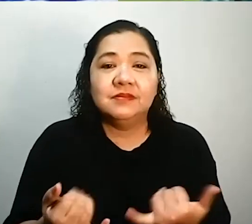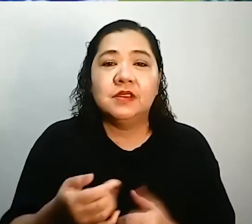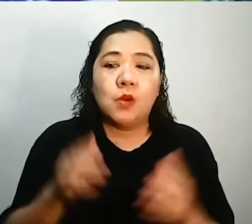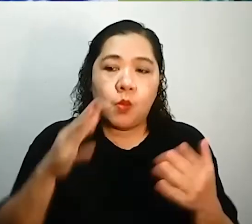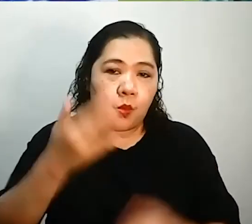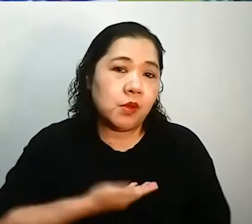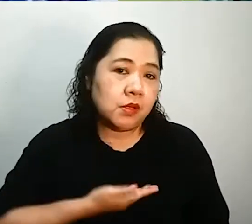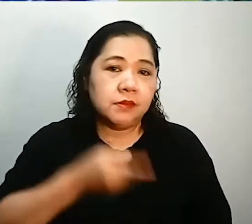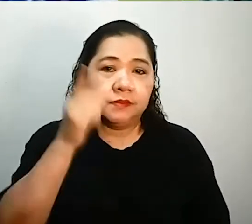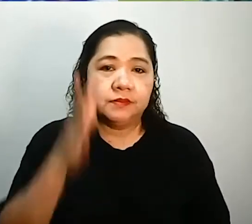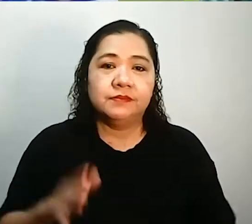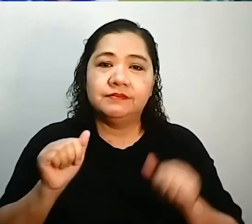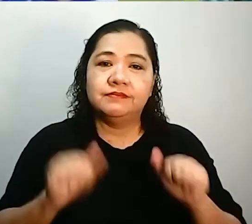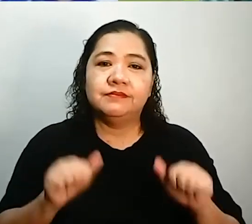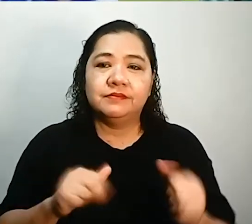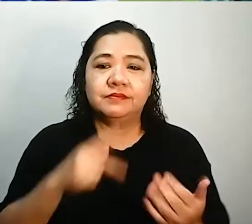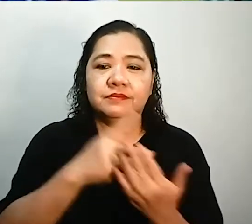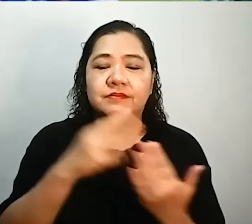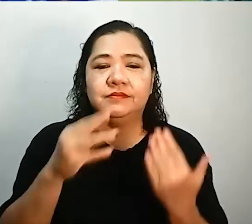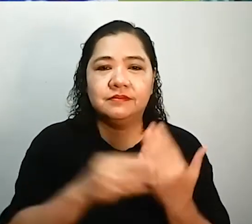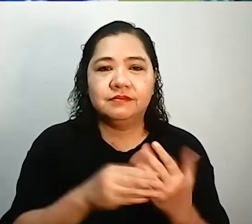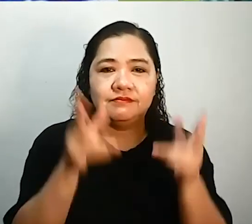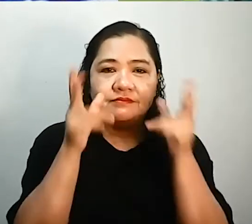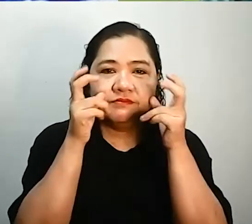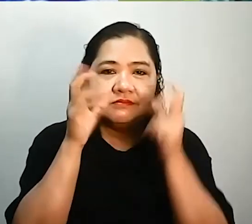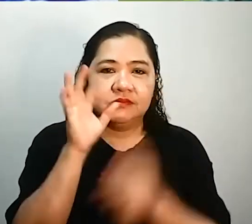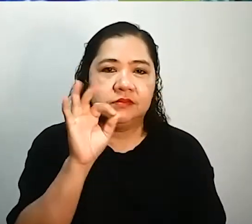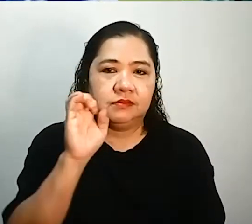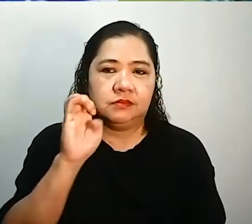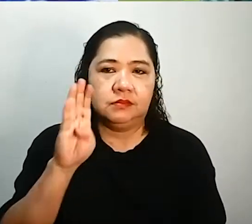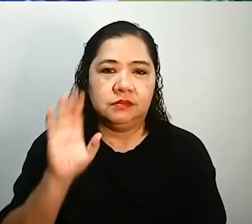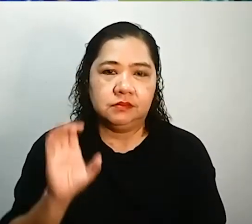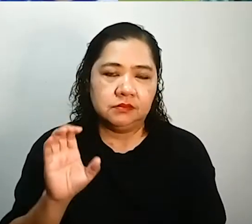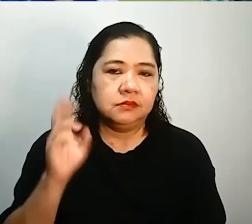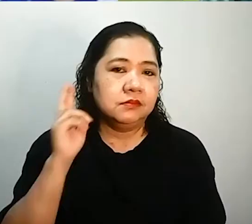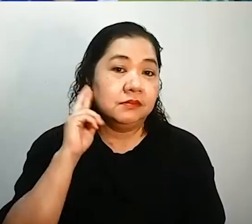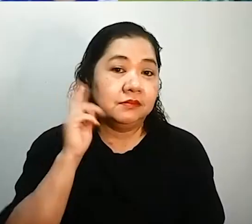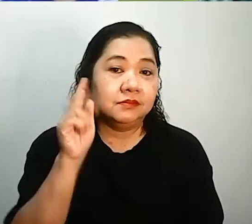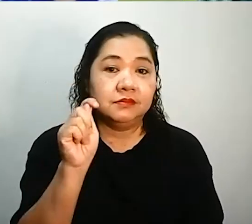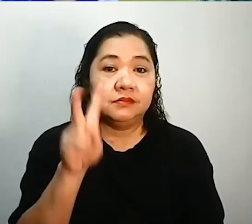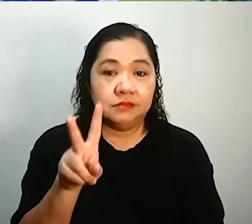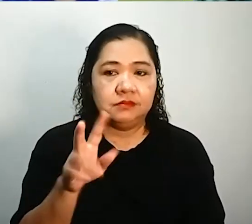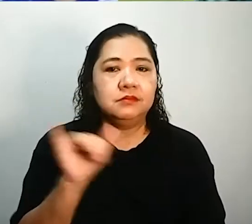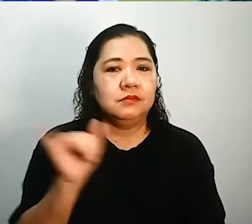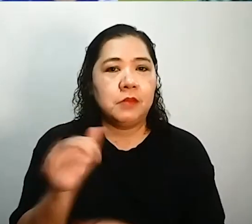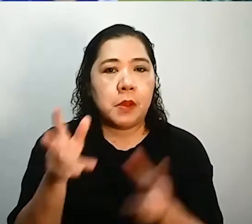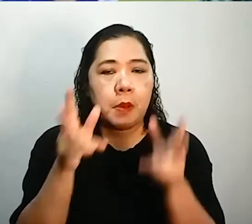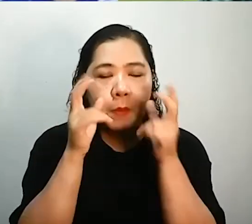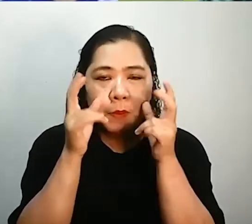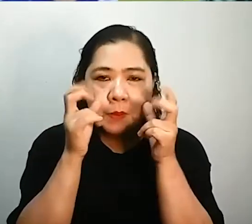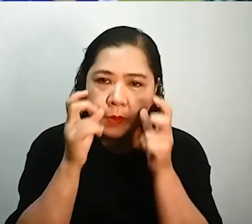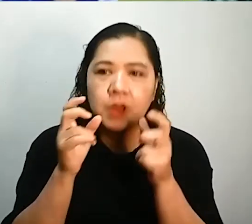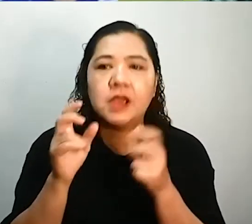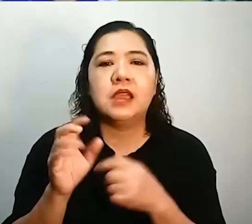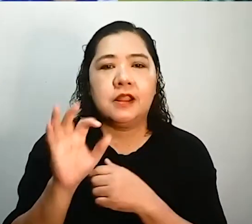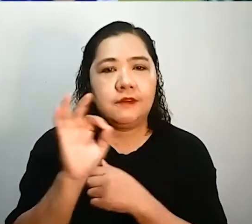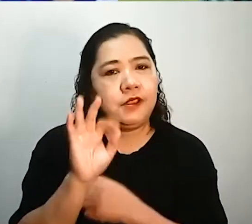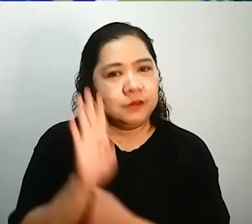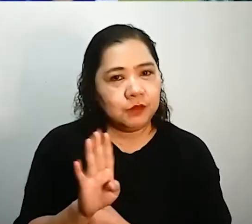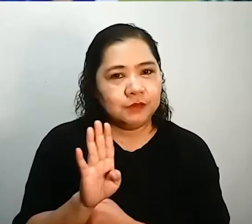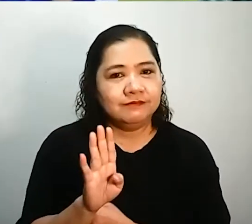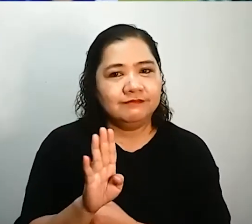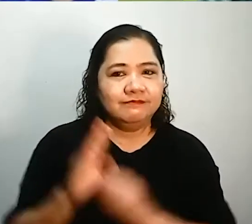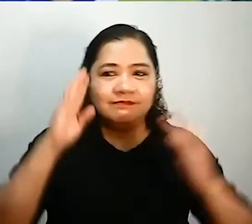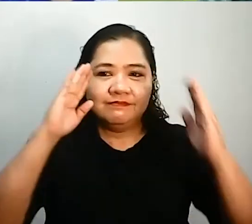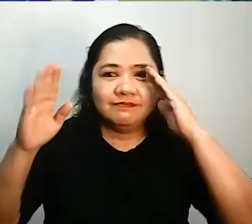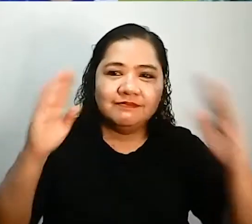Able. Tayo ay napapakinggan sa FEBC Radio TV at napapanood din tayo sa Facebook. Binabati natin ng mga nasa